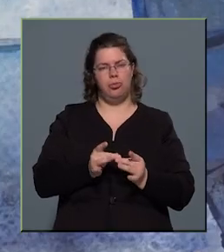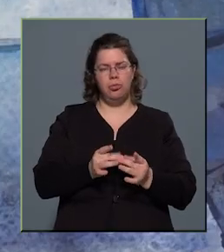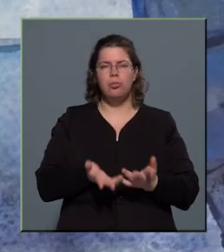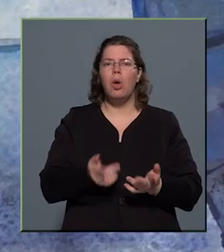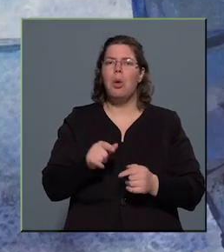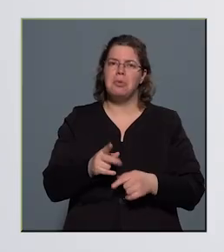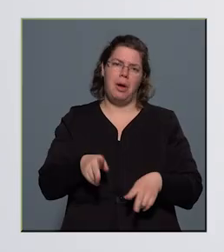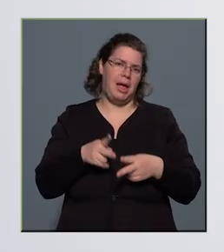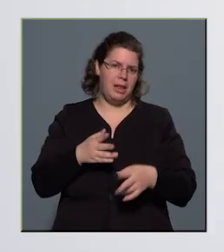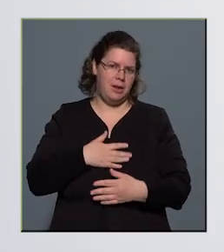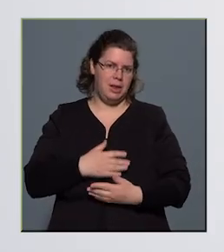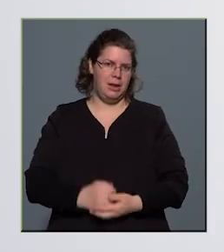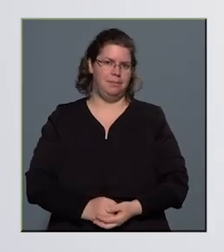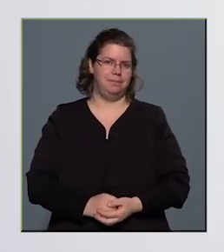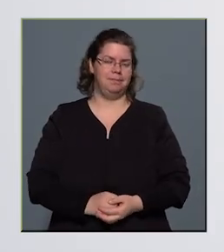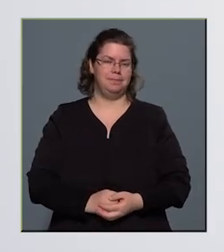a kedvenceim. a kedvenceim.